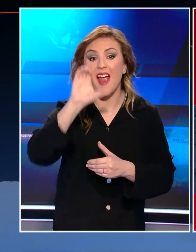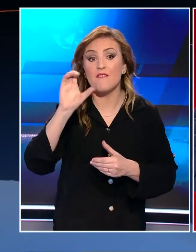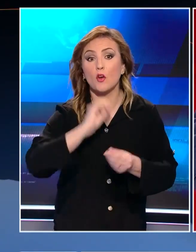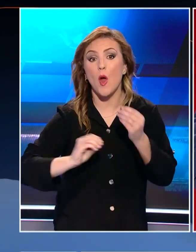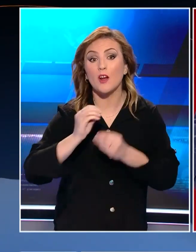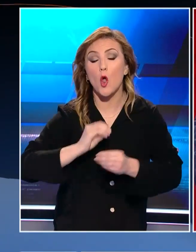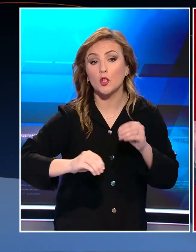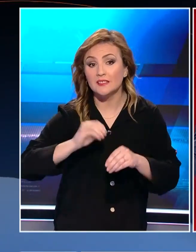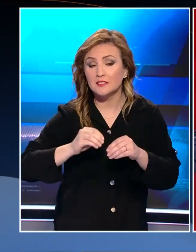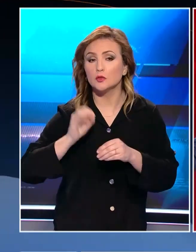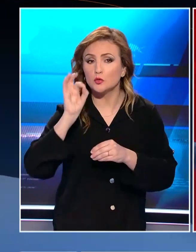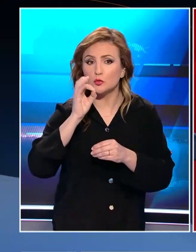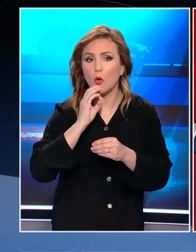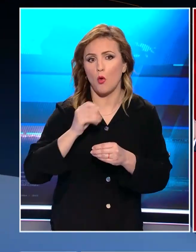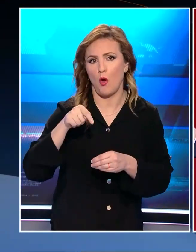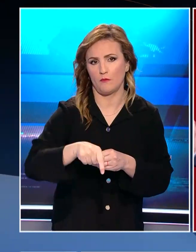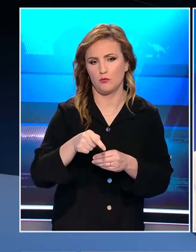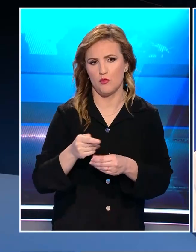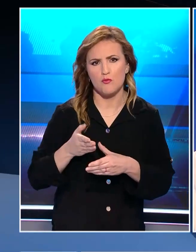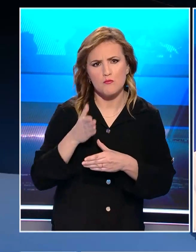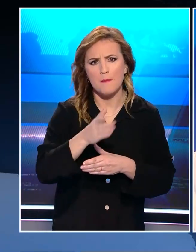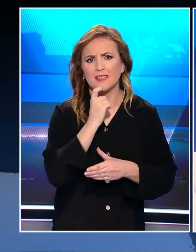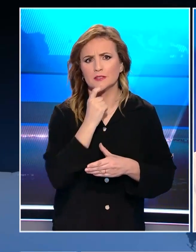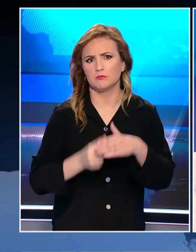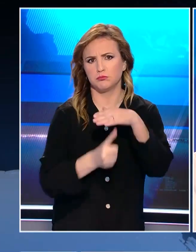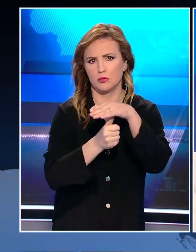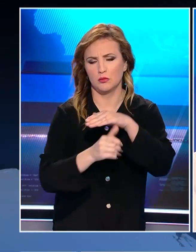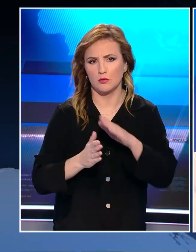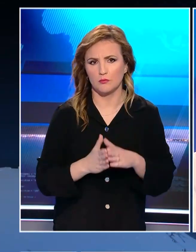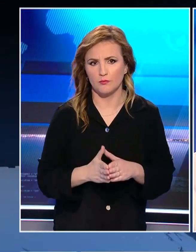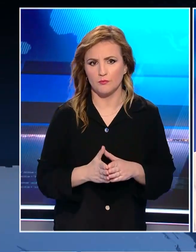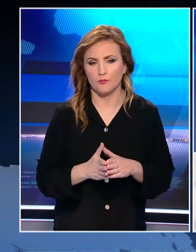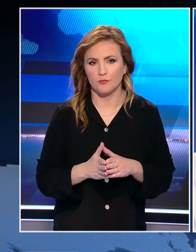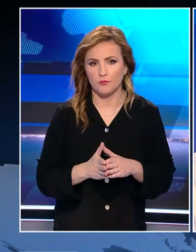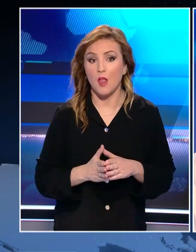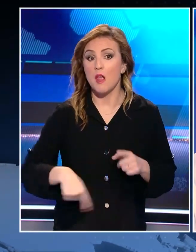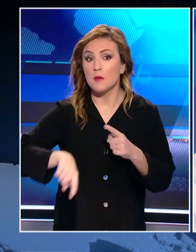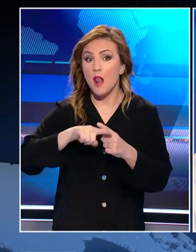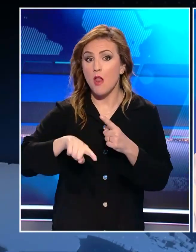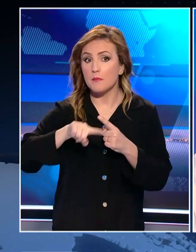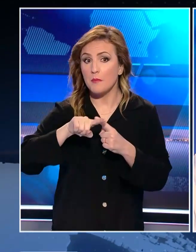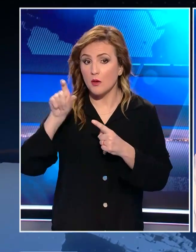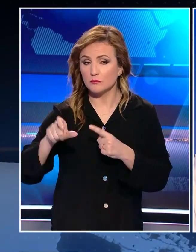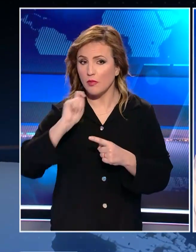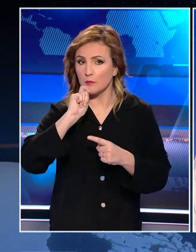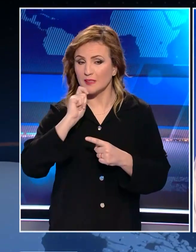ευρωεκλογών. Η επόμενη μέρα λοιπόν στο ΣΥΡΙΖΑ είναι στο επίκεντρο. Ναι, Χρήστος, σε ακούμε.